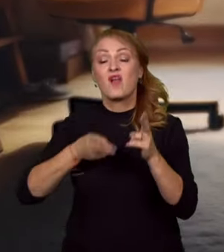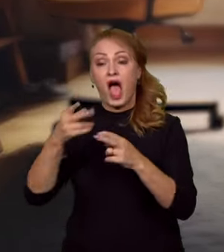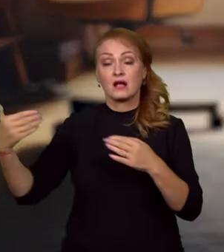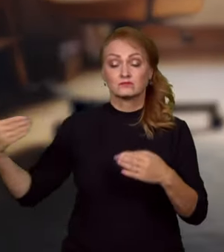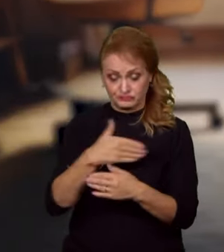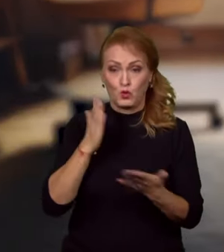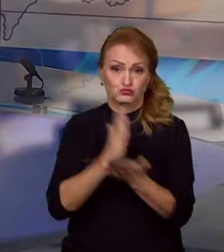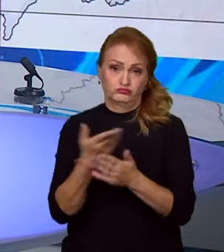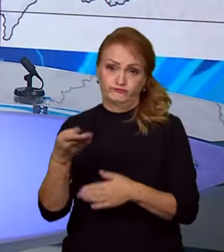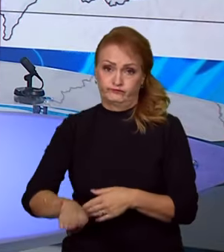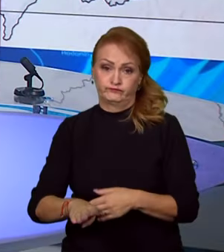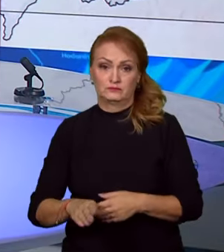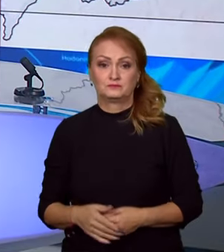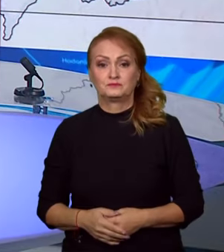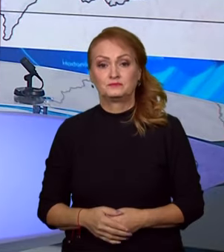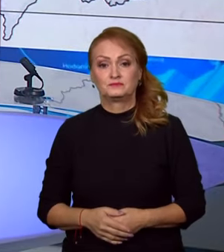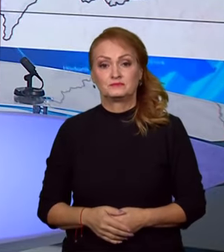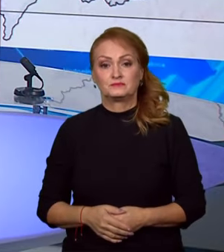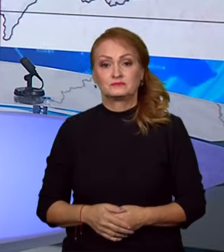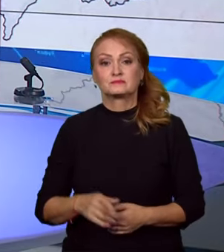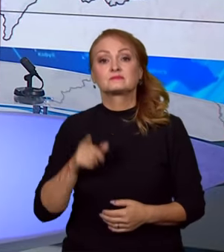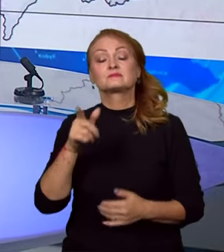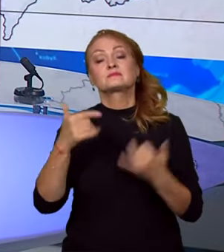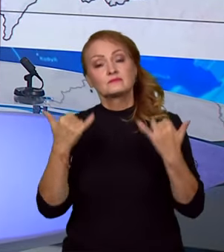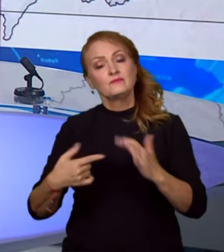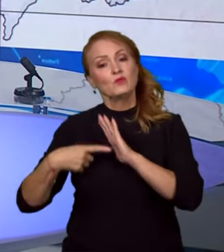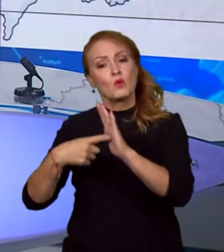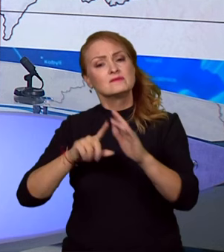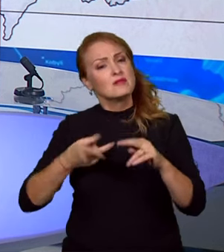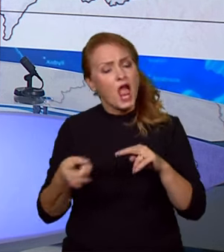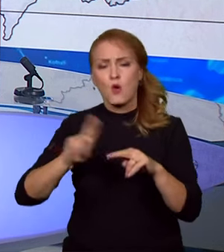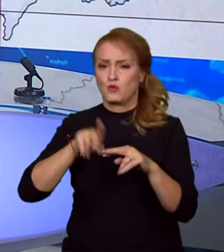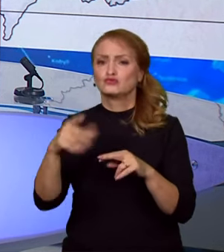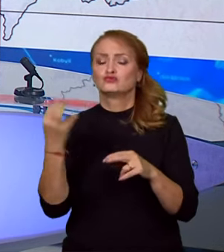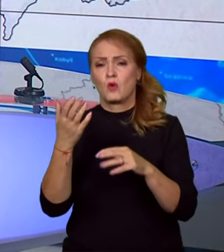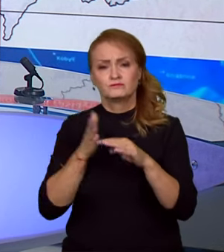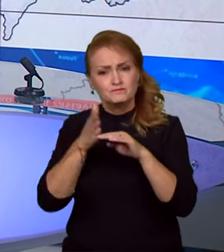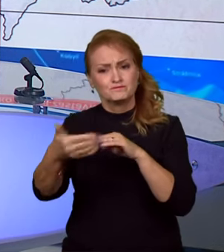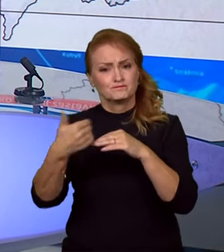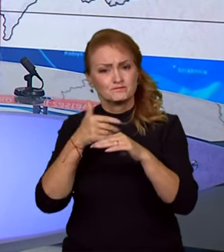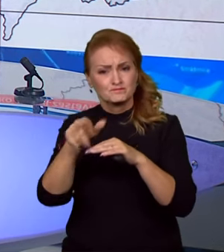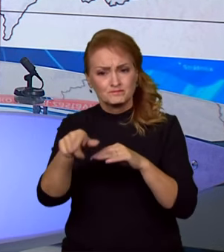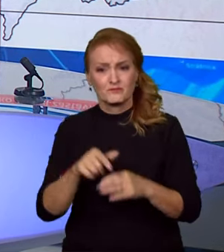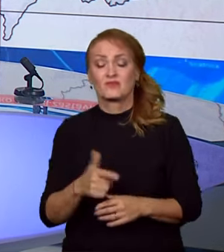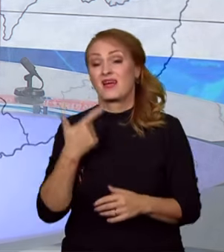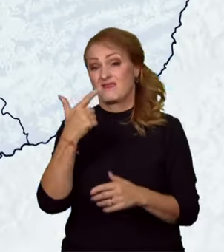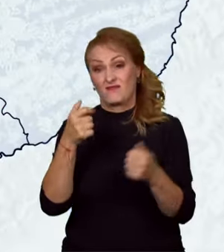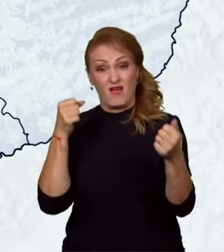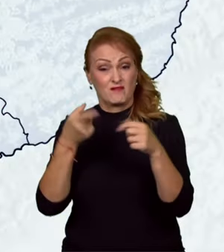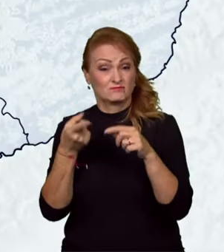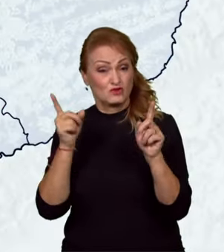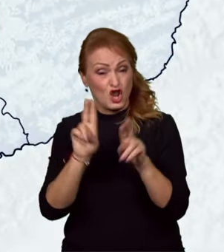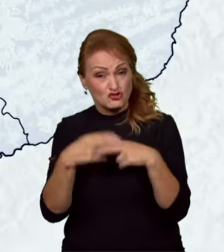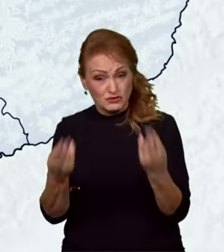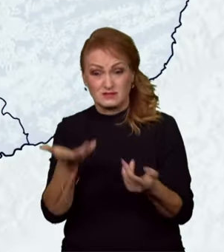smrtící. Teď tedy ještě pohled na nejnebezpečnější přejezdy. Ke dvěma nehodám došlo v posledních pěti letech hned na několika